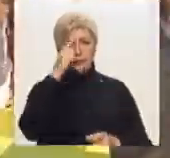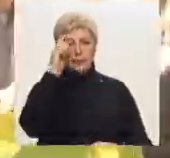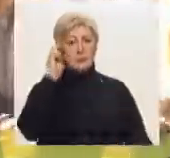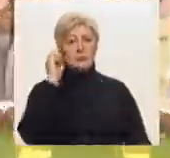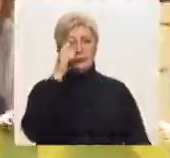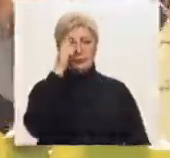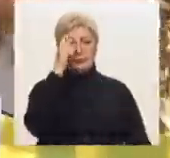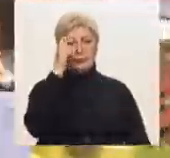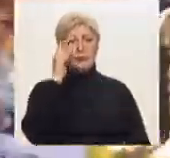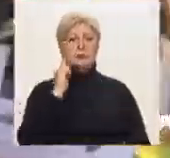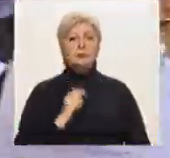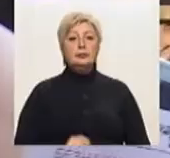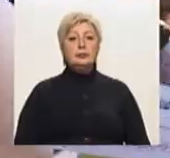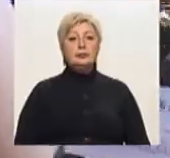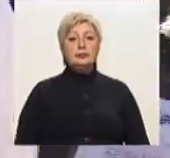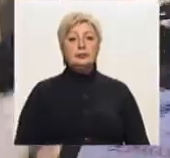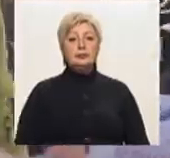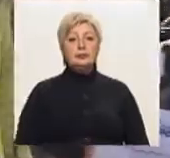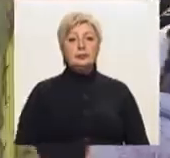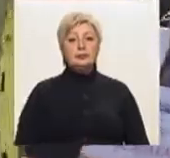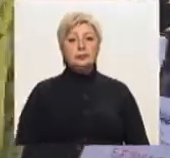Творили мають права!